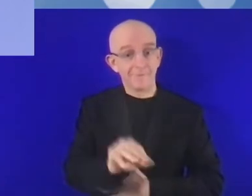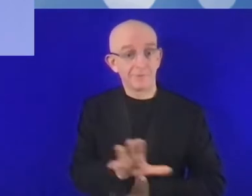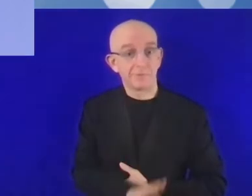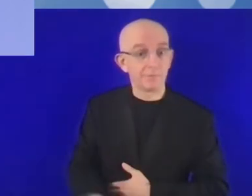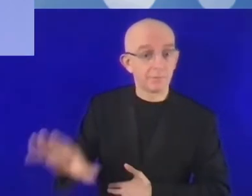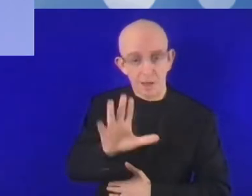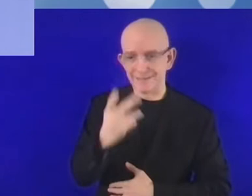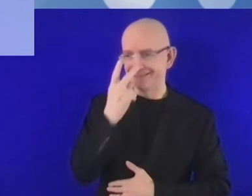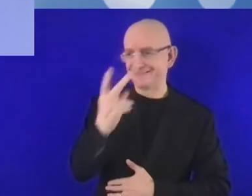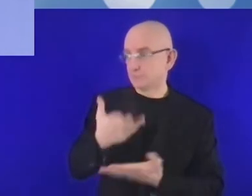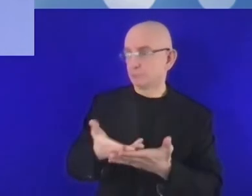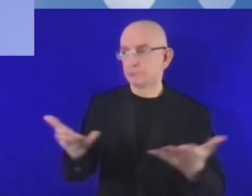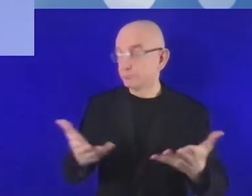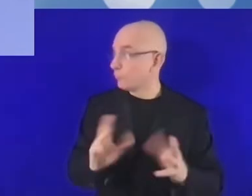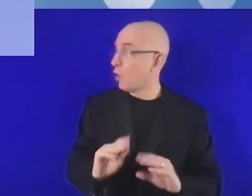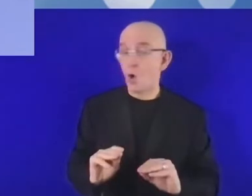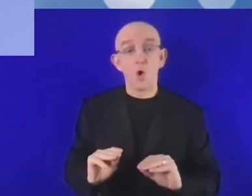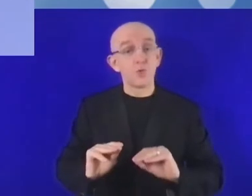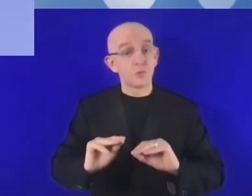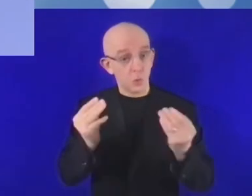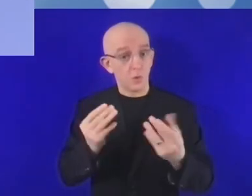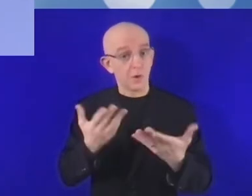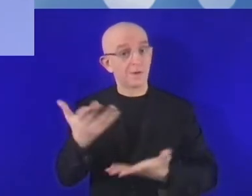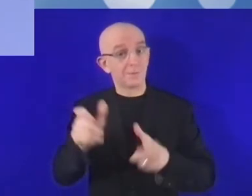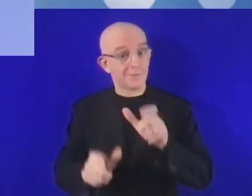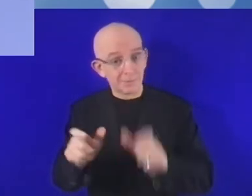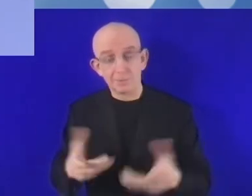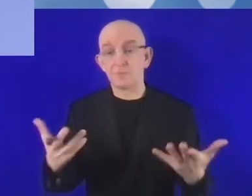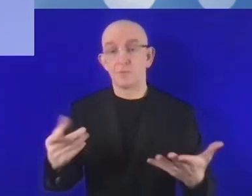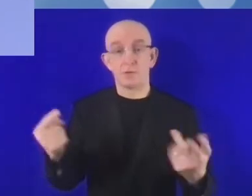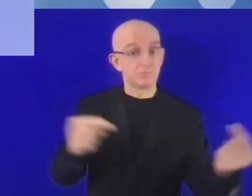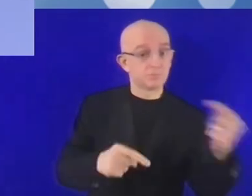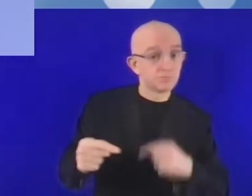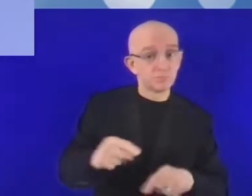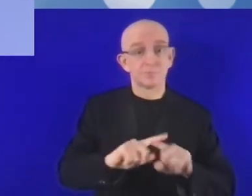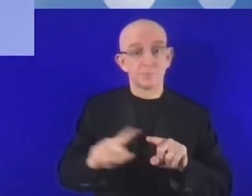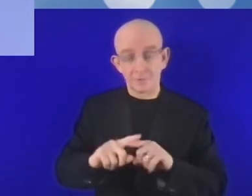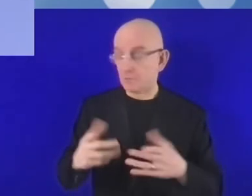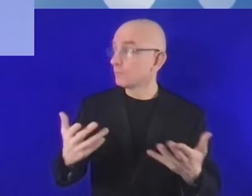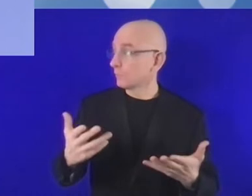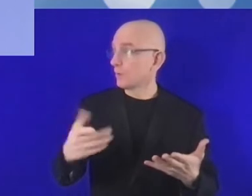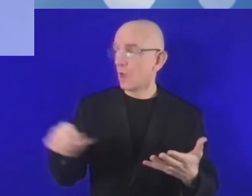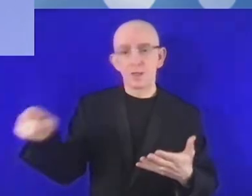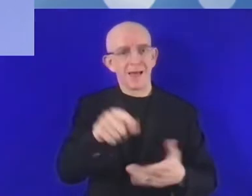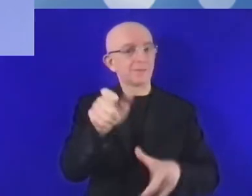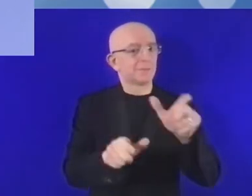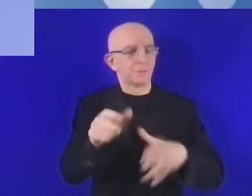Kiedy przyjadą państwo do Afryki, spotkają państwo z pewnością wielu młodych ludzi, którzy